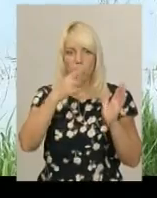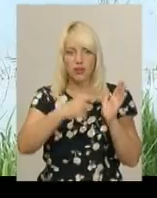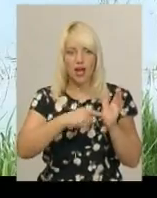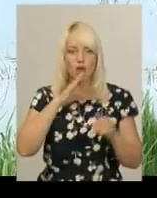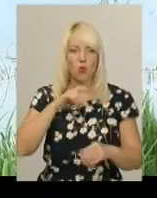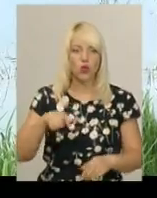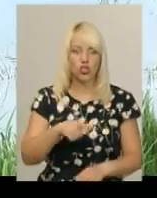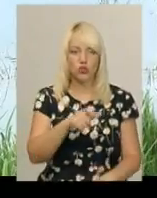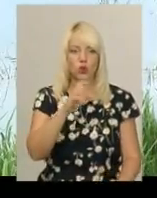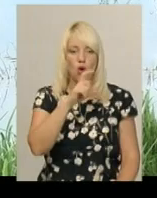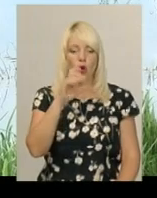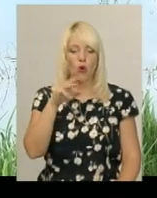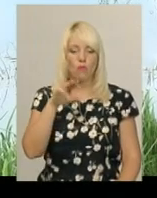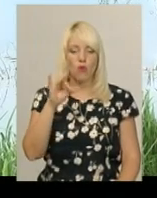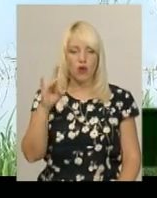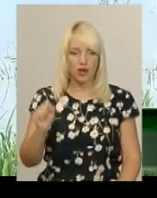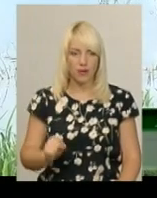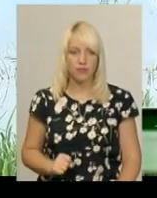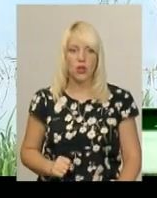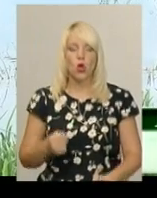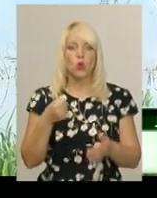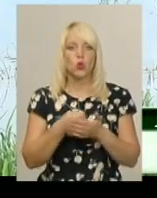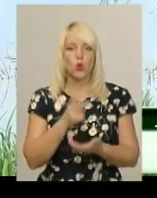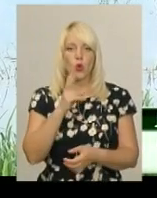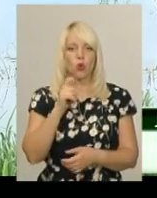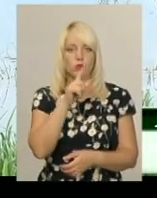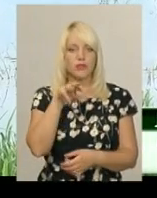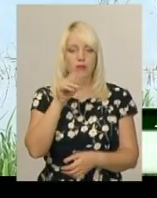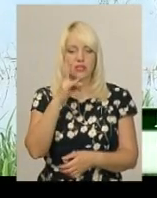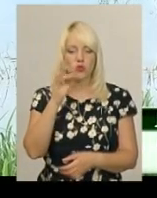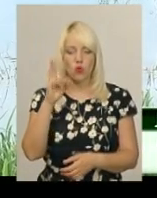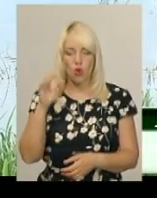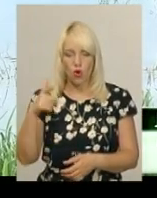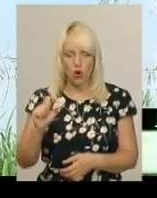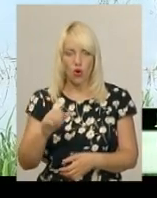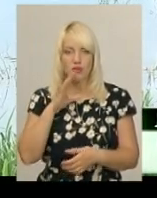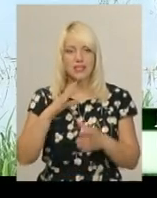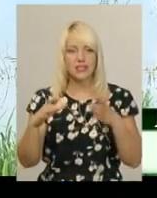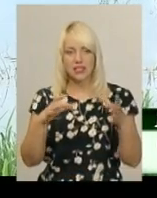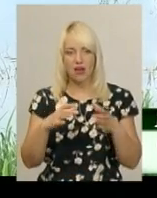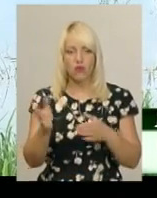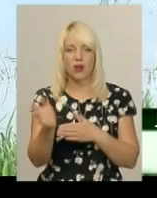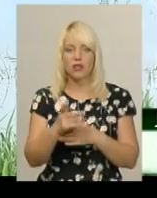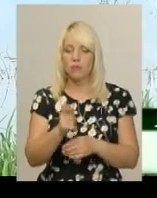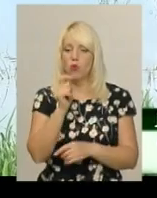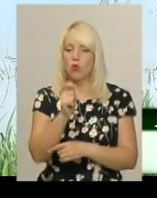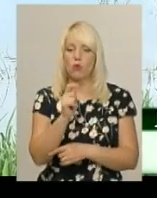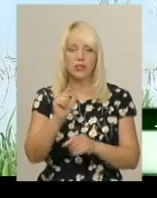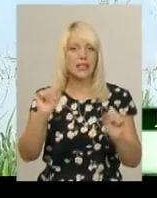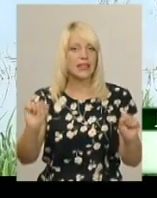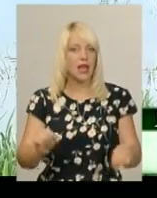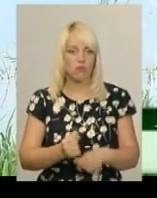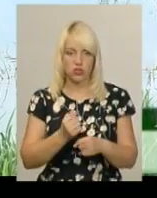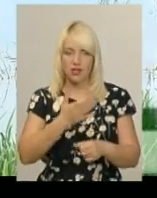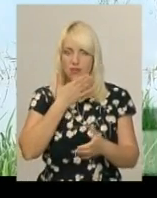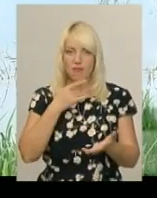Здовж русла до самого Кузьминського ставу риби ловити практично неможливо. Нема ні